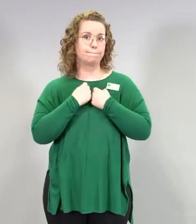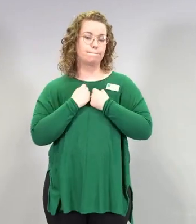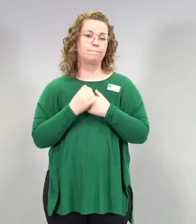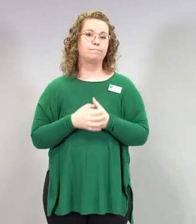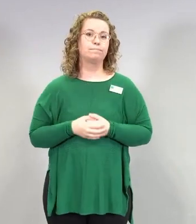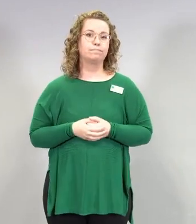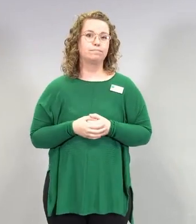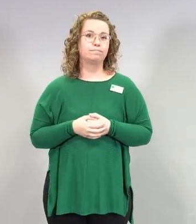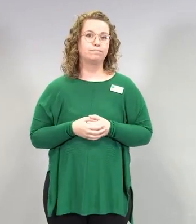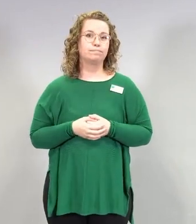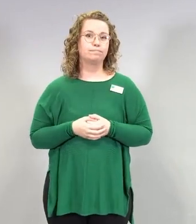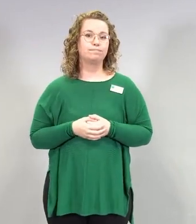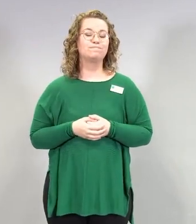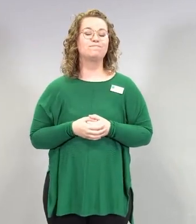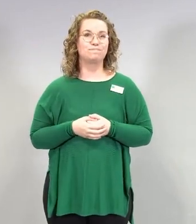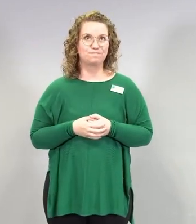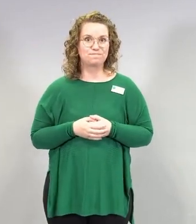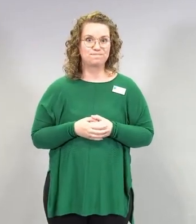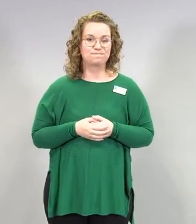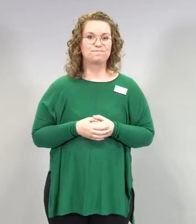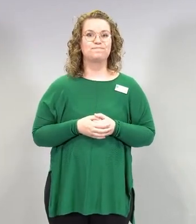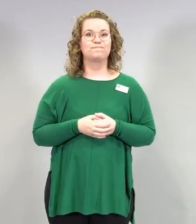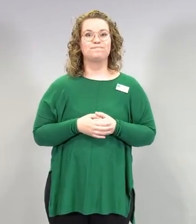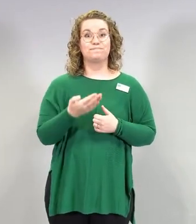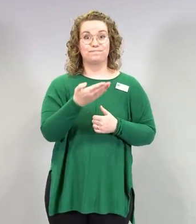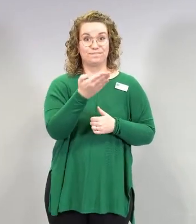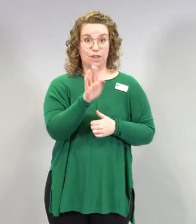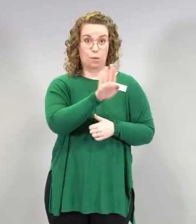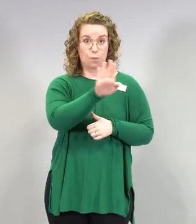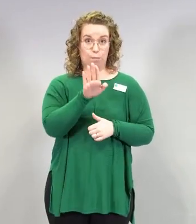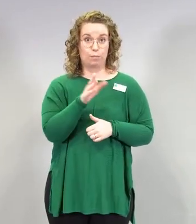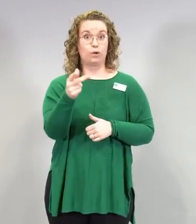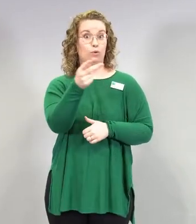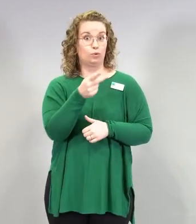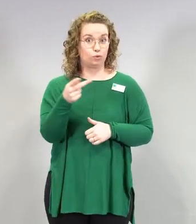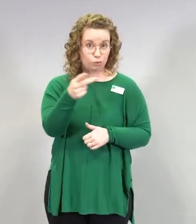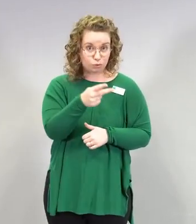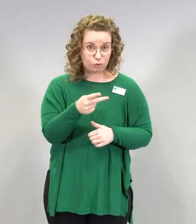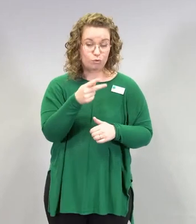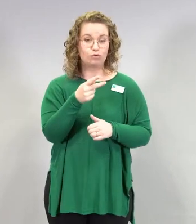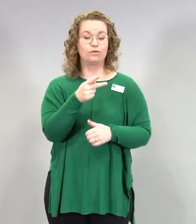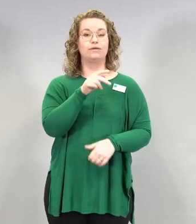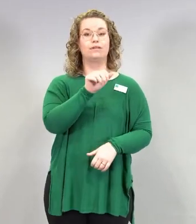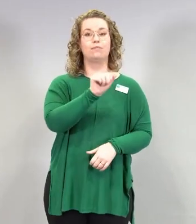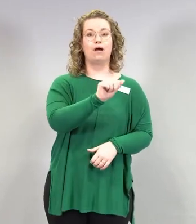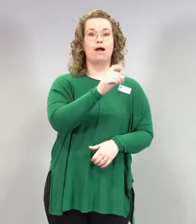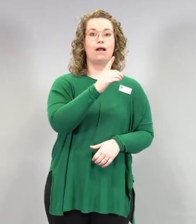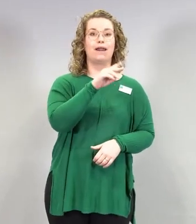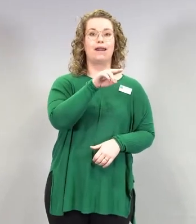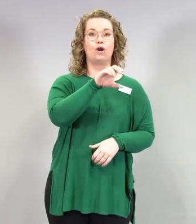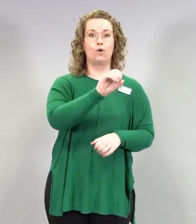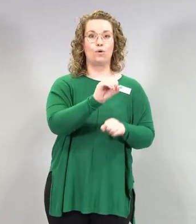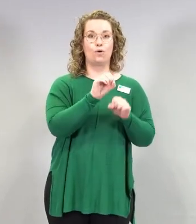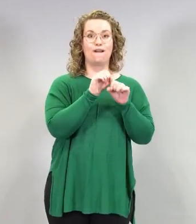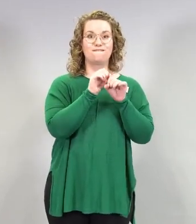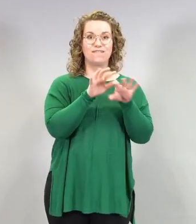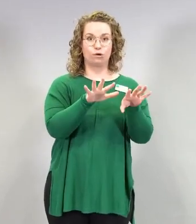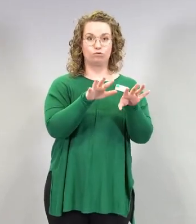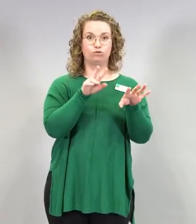Näitä kysymyksiä teiltä oli, että mikä on tämä adenovirusvektorirokotteen turvallisuus? Miten